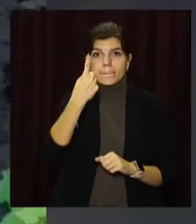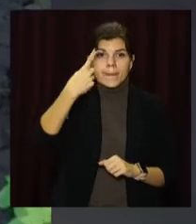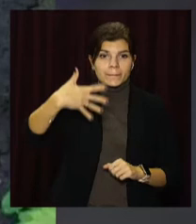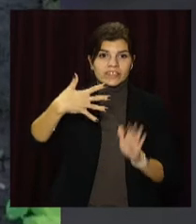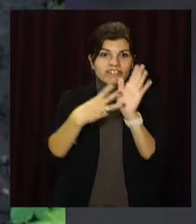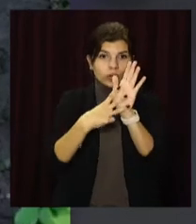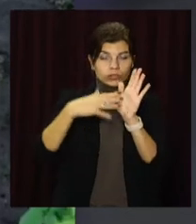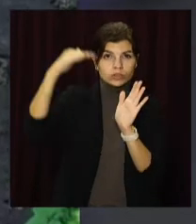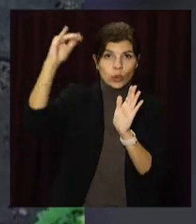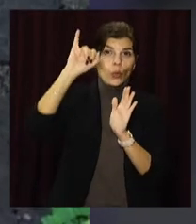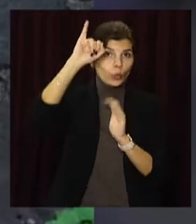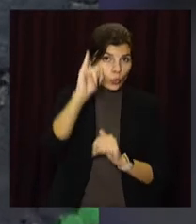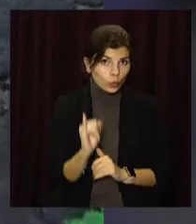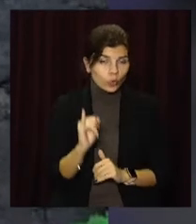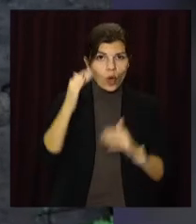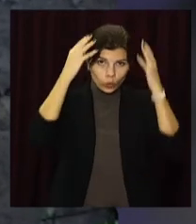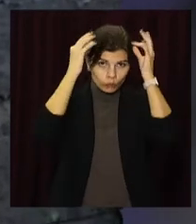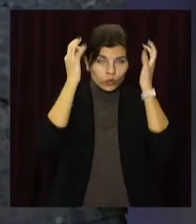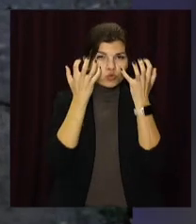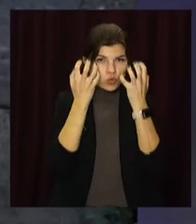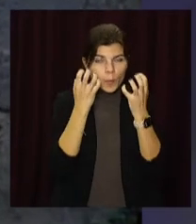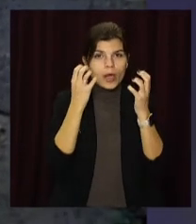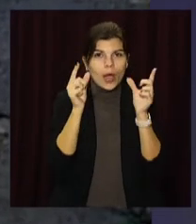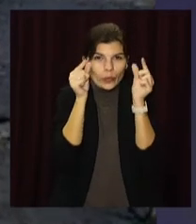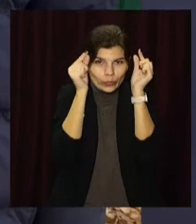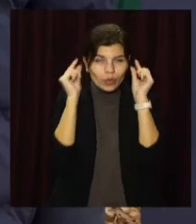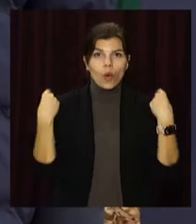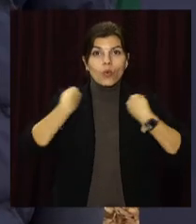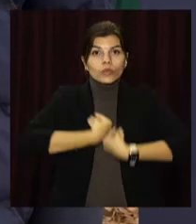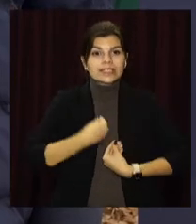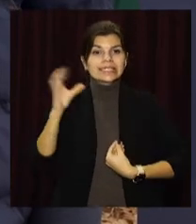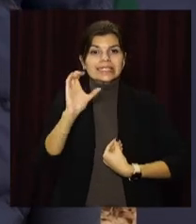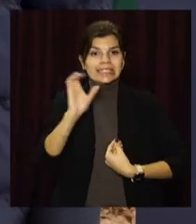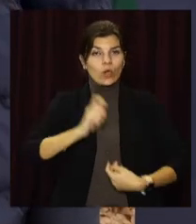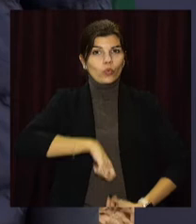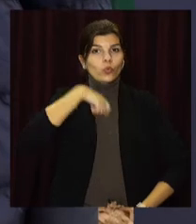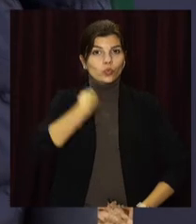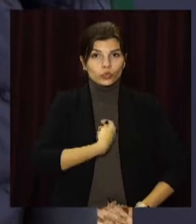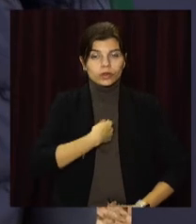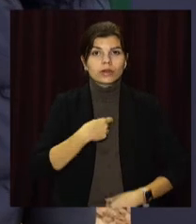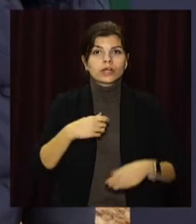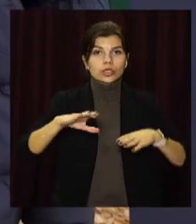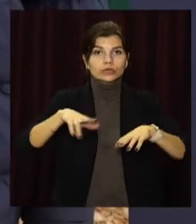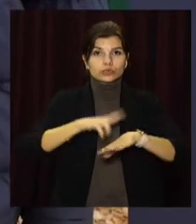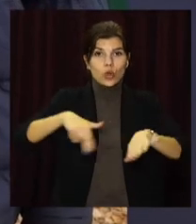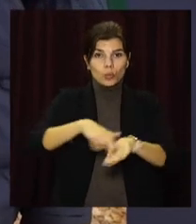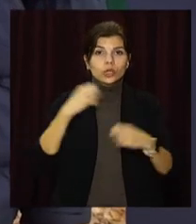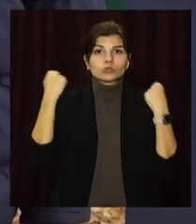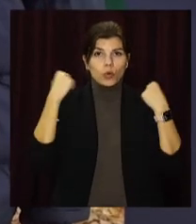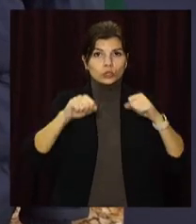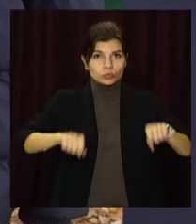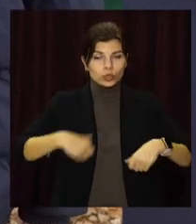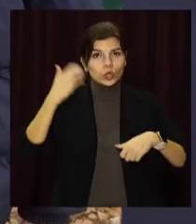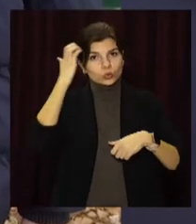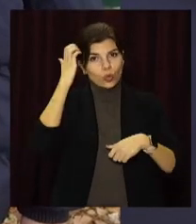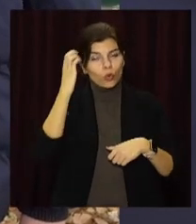'ятдесят вісім, худурлявий, волося темне, коротке. Був одягнений синя куртка з капішоном, шльопанці, спортивні штани